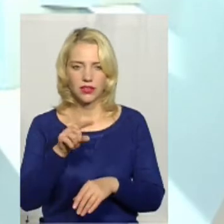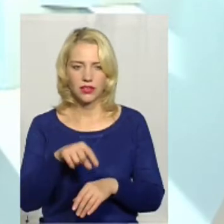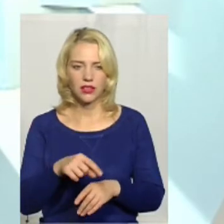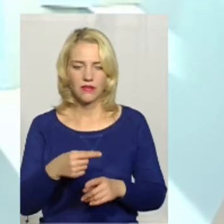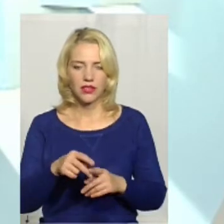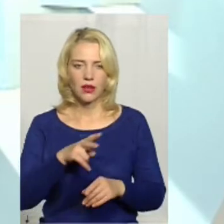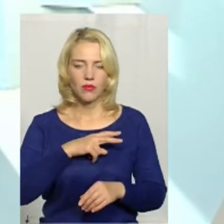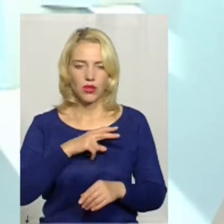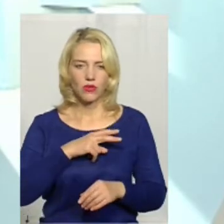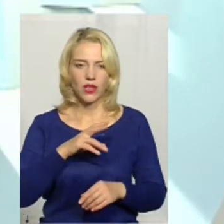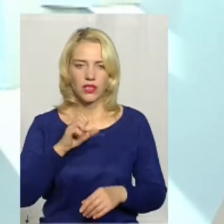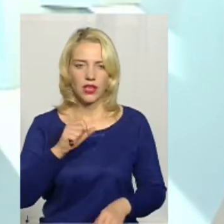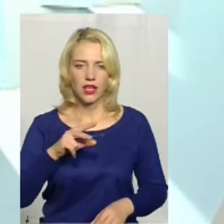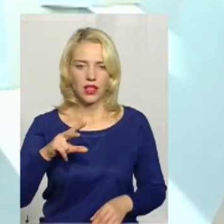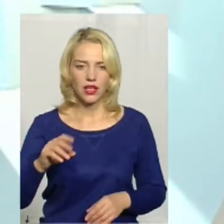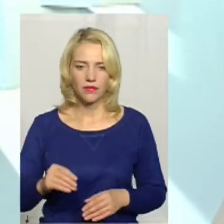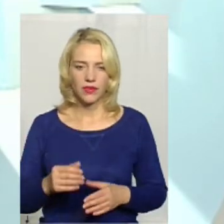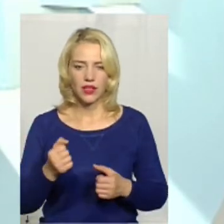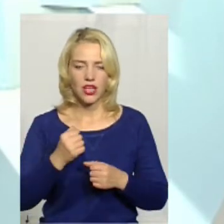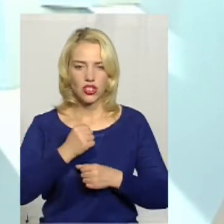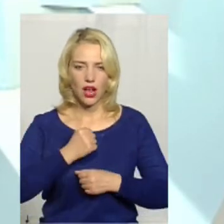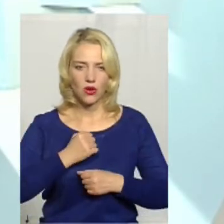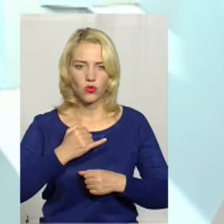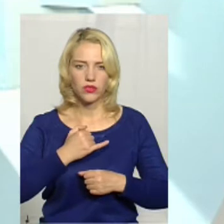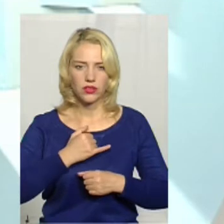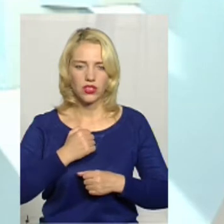преміювання проходить. Але, на жаль,